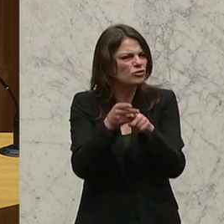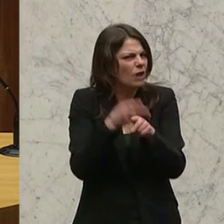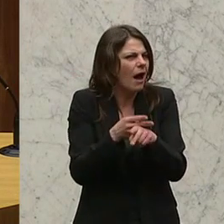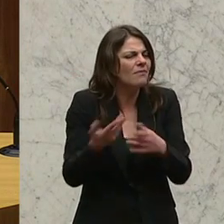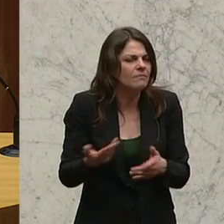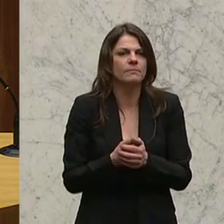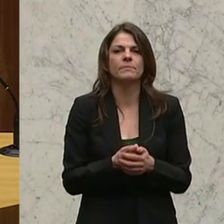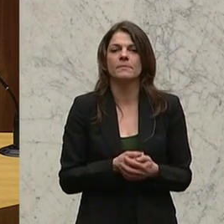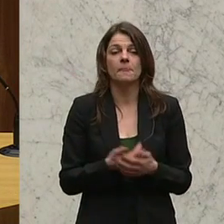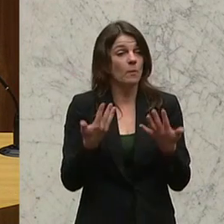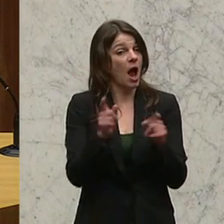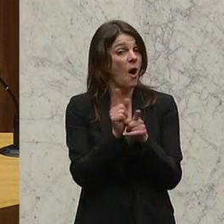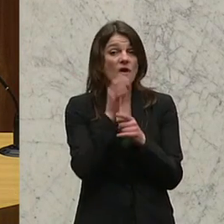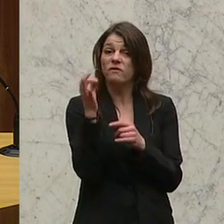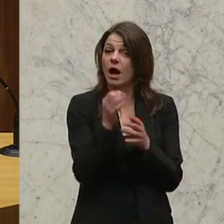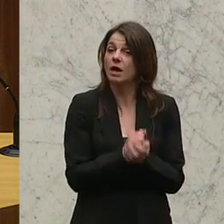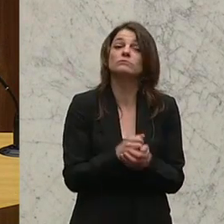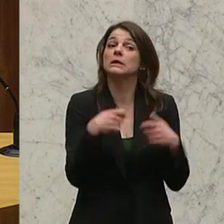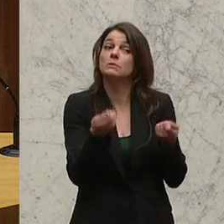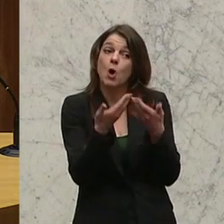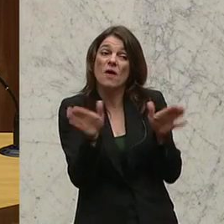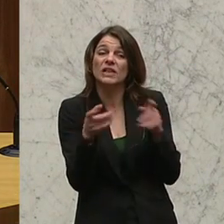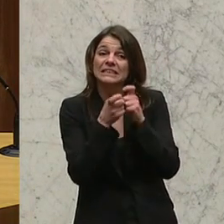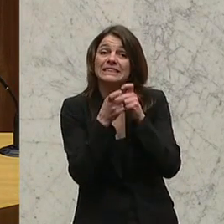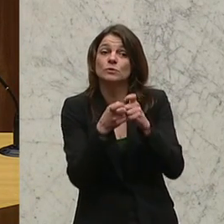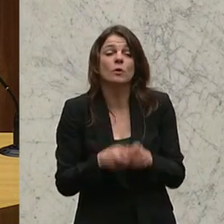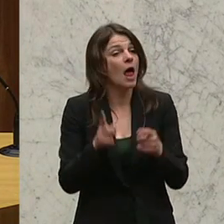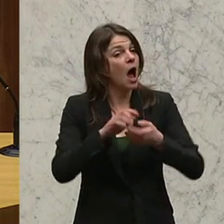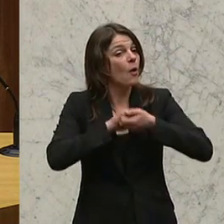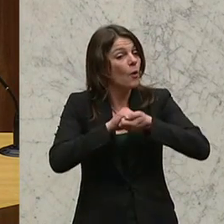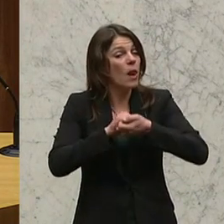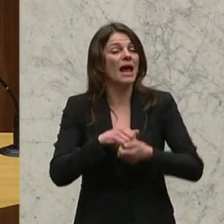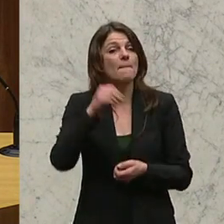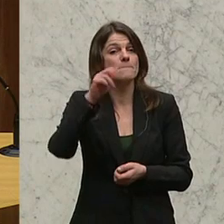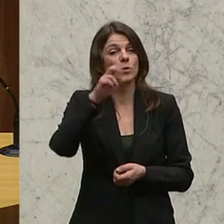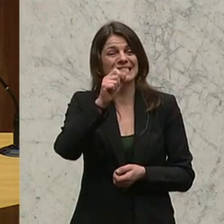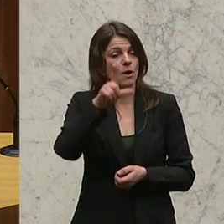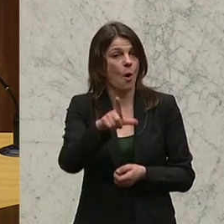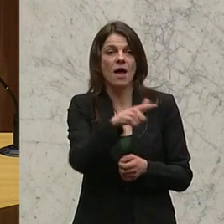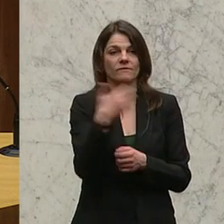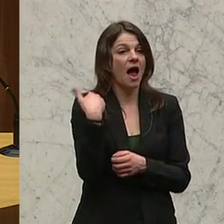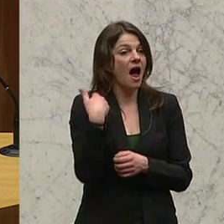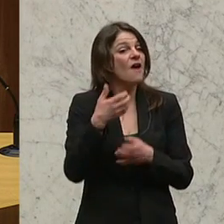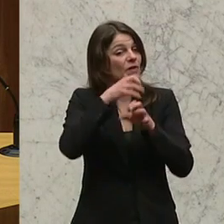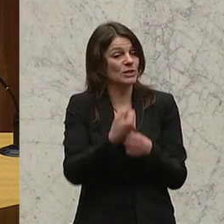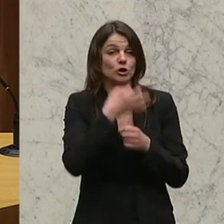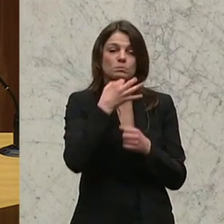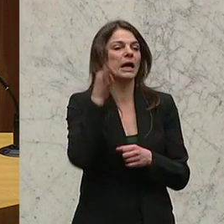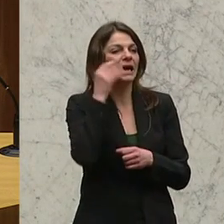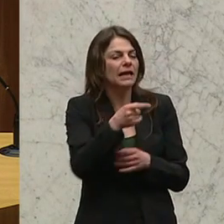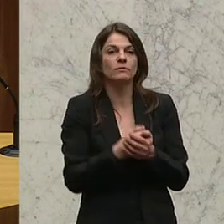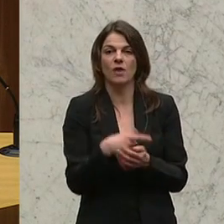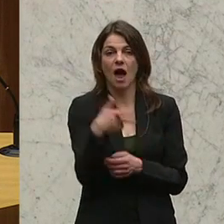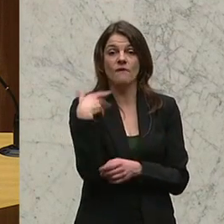gegangen ist, wo auch die Frage war, gibt es eine öffentliche Diskussion. Und da war noch die Kollegin Musiol, Verfassungssprecherin, und sie hat dann